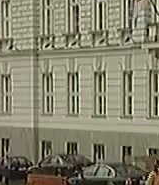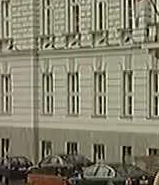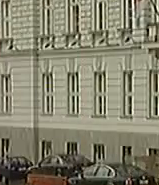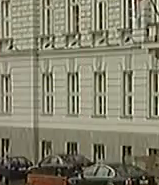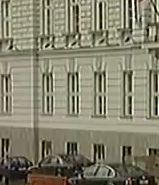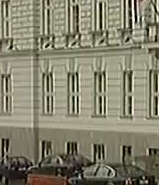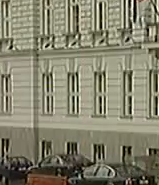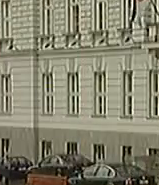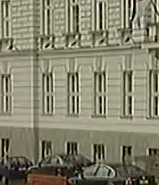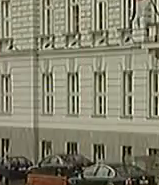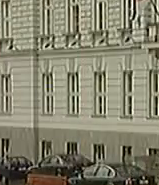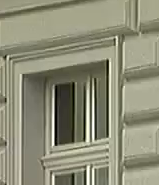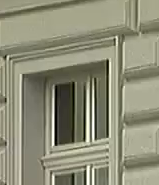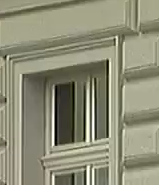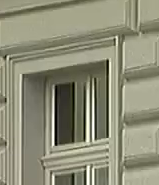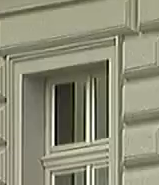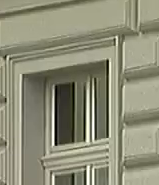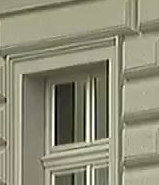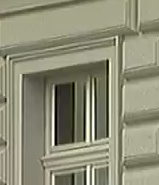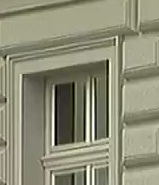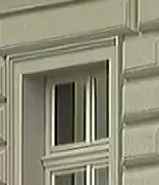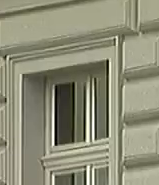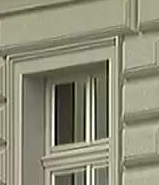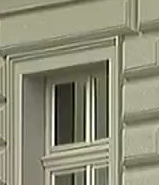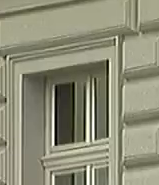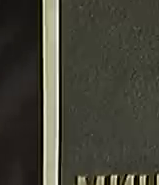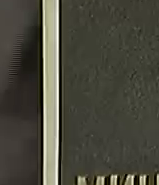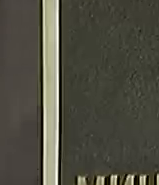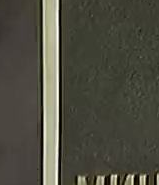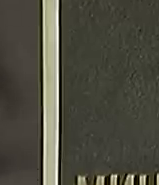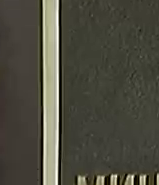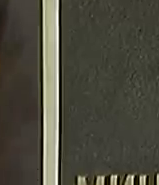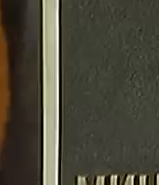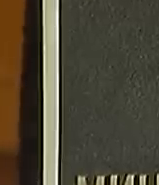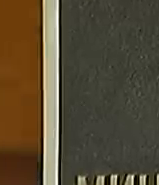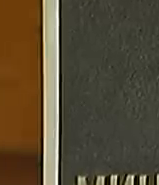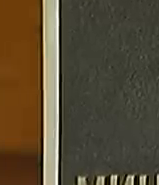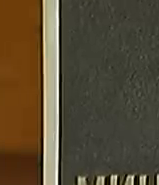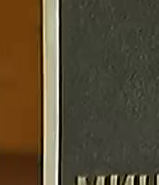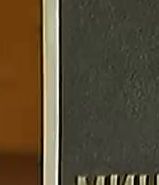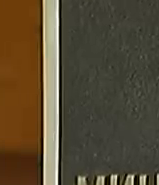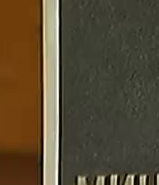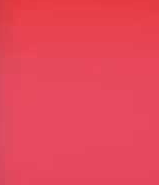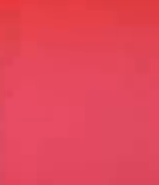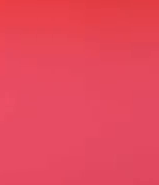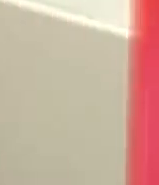Bučet za 2010. trebalo bi da bude gotov do zasedanja borda direktora IMF-a 19. decembra, očekuju u Ministarstvu Financija.